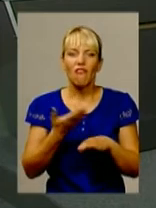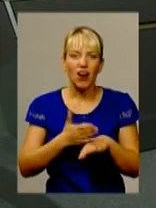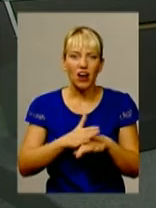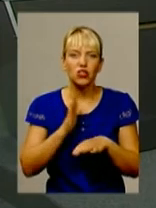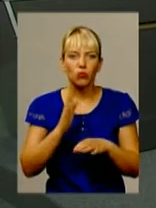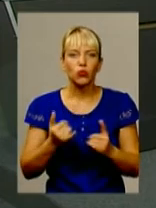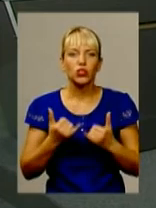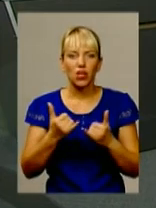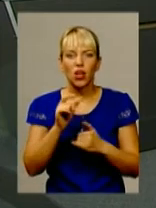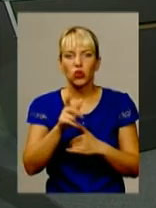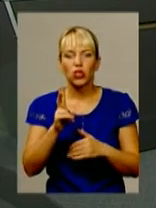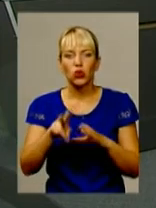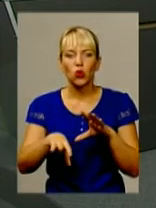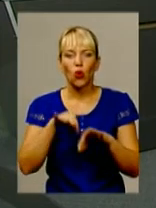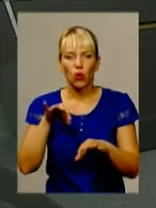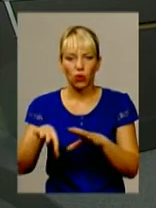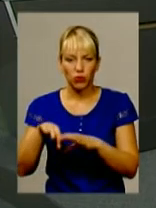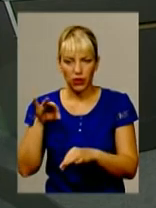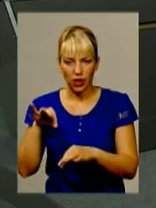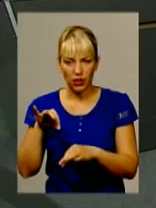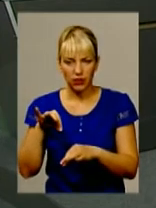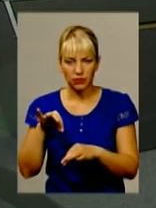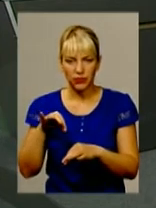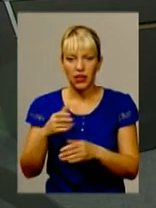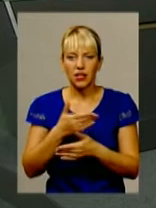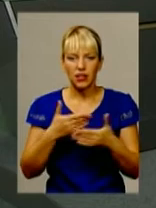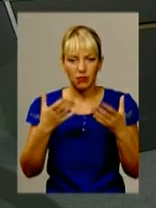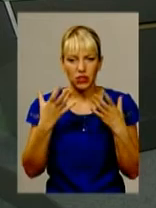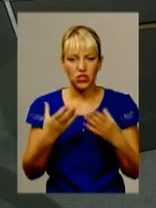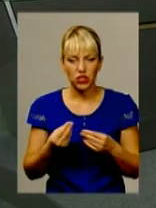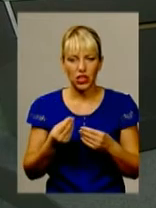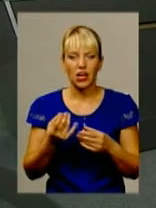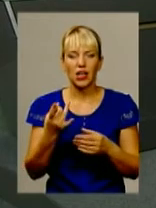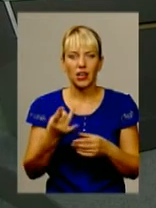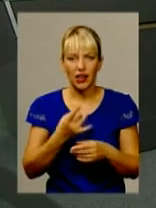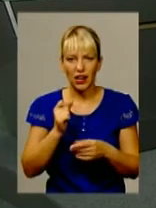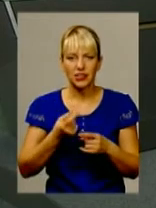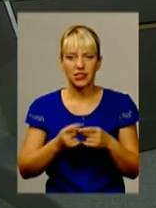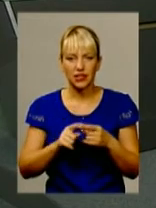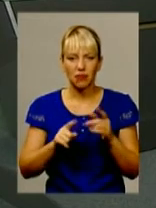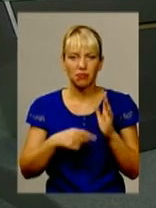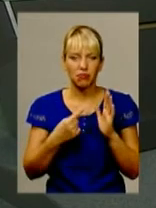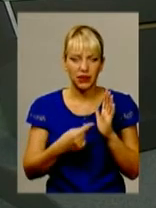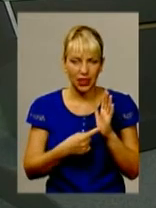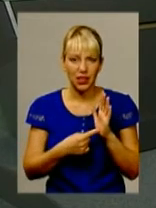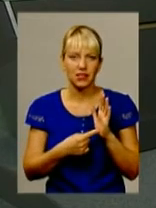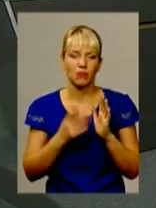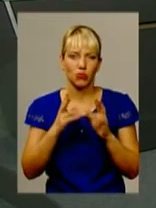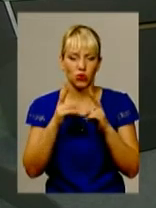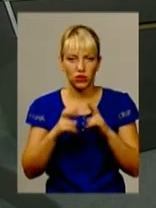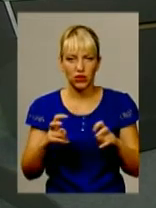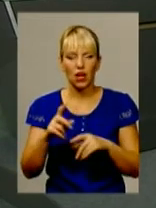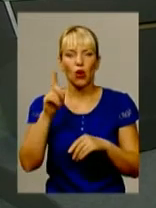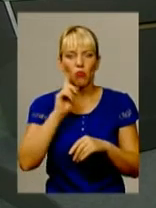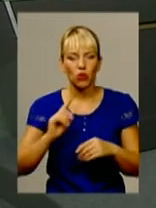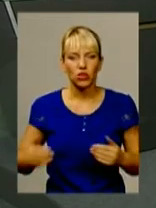ми з своєї сторони теж будемо, коли ми побачимо списки, ми будемо їх аналізувати, і ми ще раз вернемося до цього питання. Але поки що життя продовжується. Розумієте,